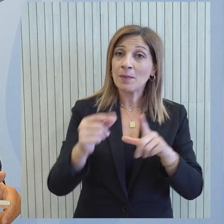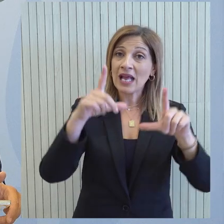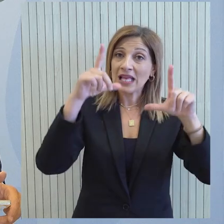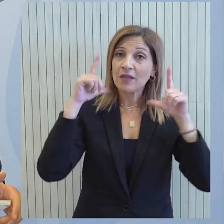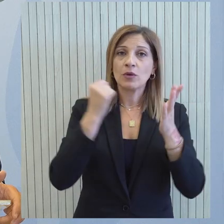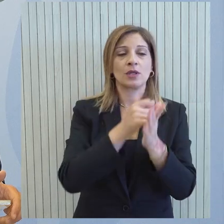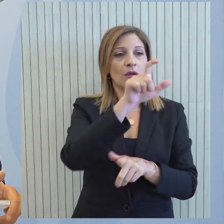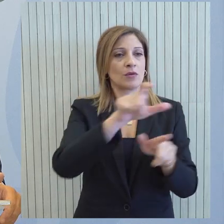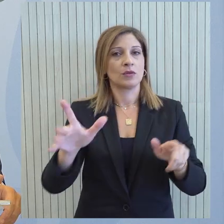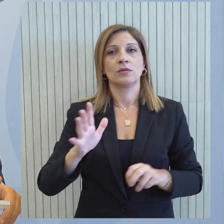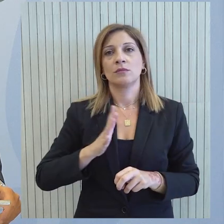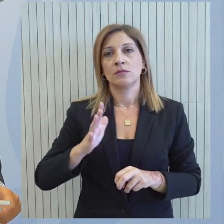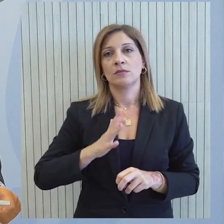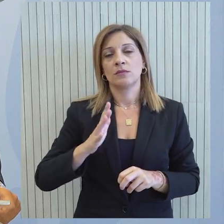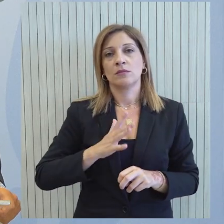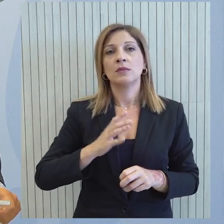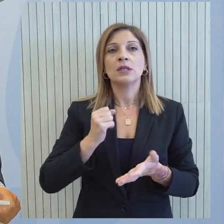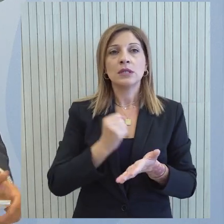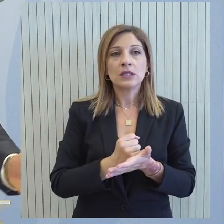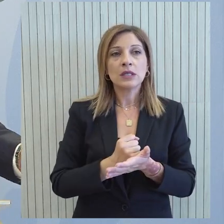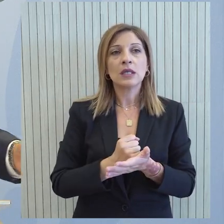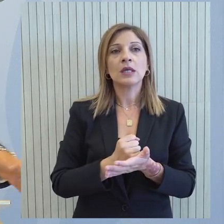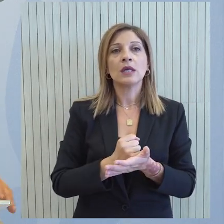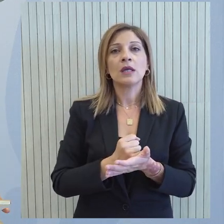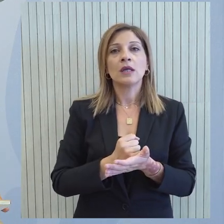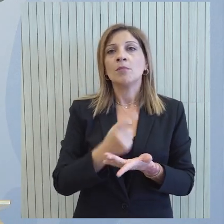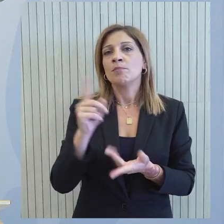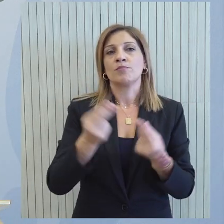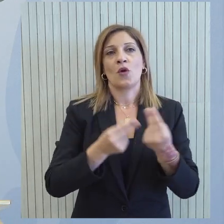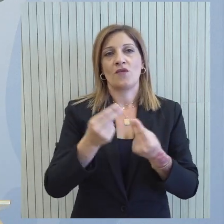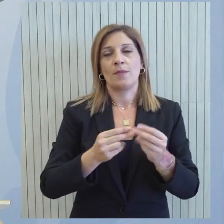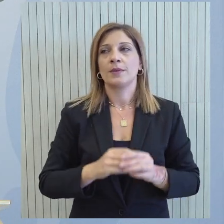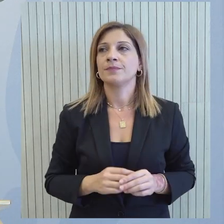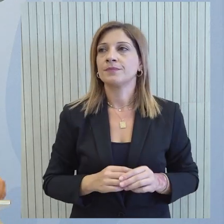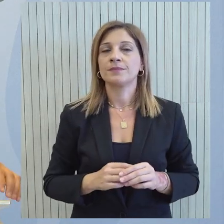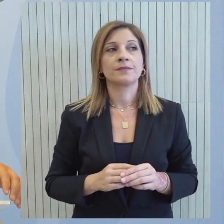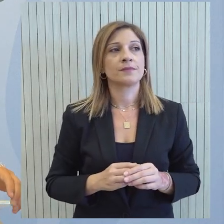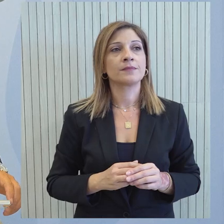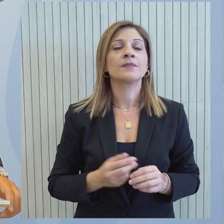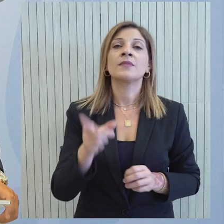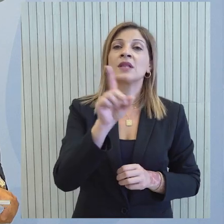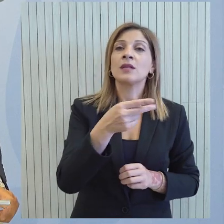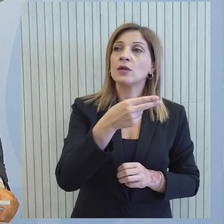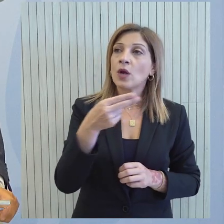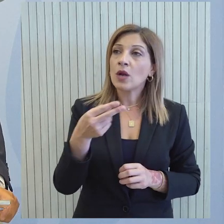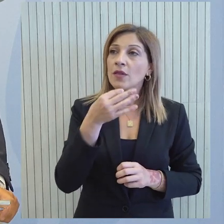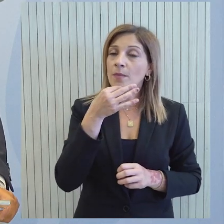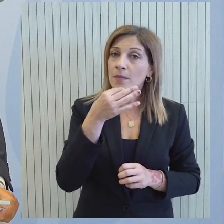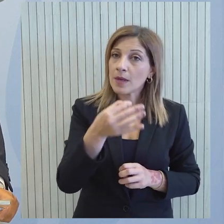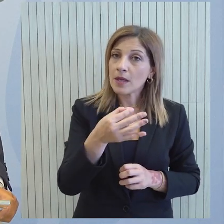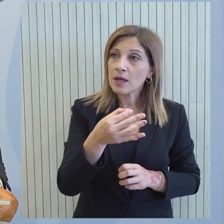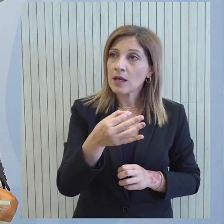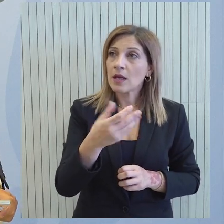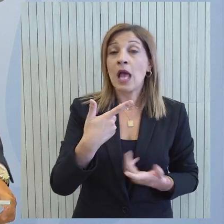Κυπριακή Δημοκρατία και τους πολίτες της Κυπριακής Δημοκρατίας και να ελαχιστοποιεί τα οποία ρίσκα υπάρχουν Ως προς το άλλο ζήτημα έχουμε πει